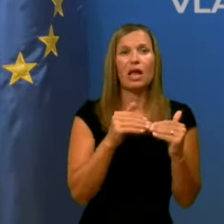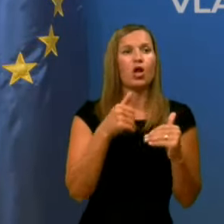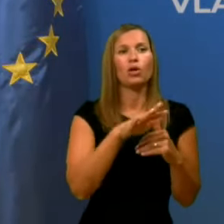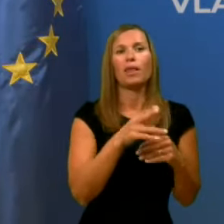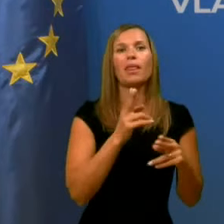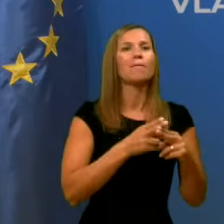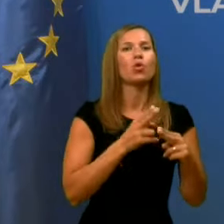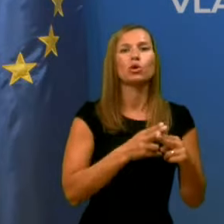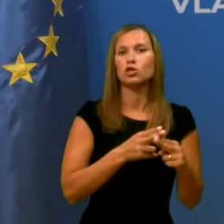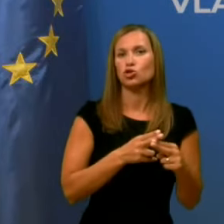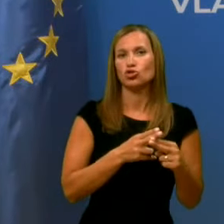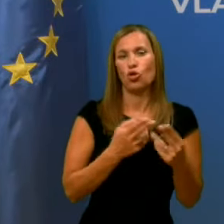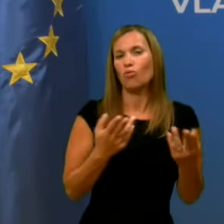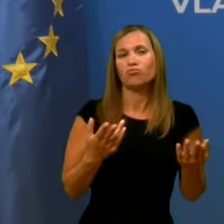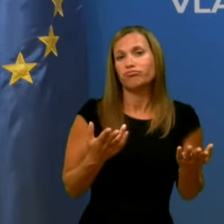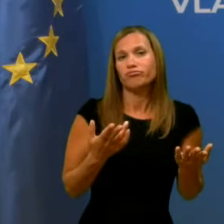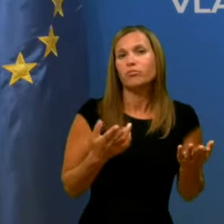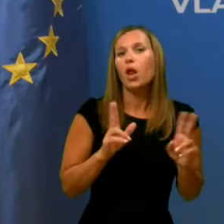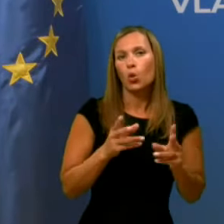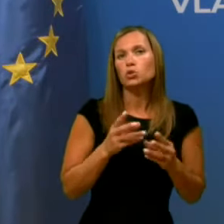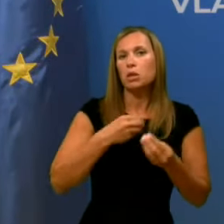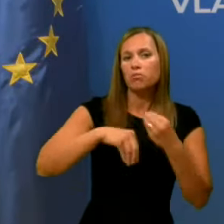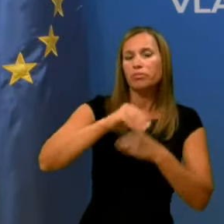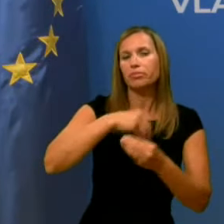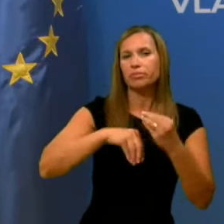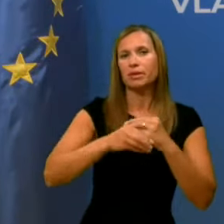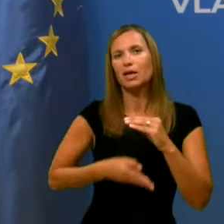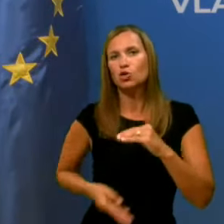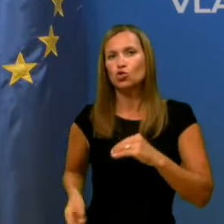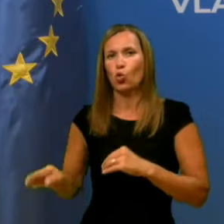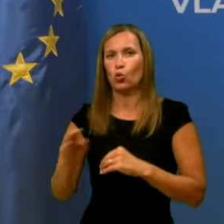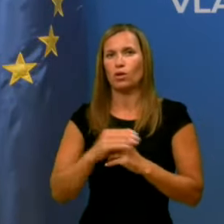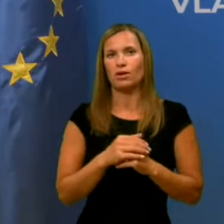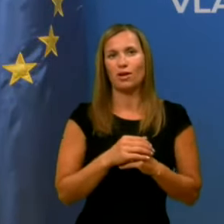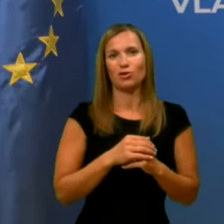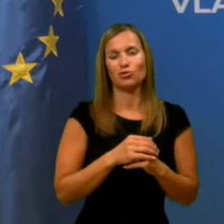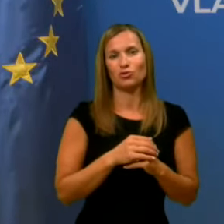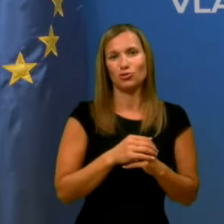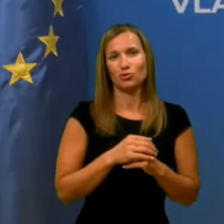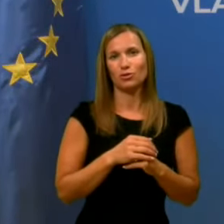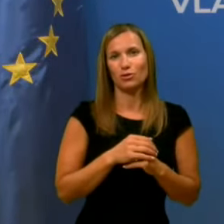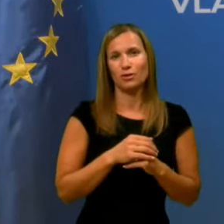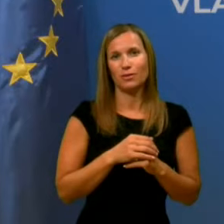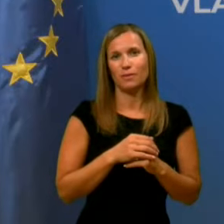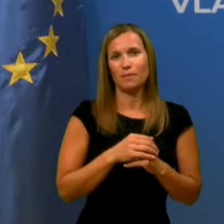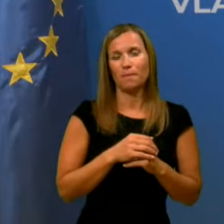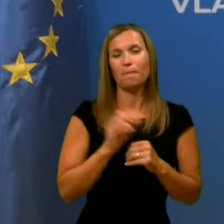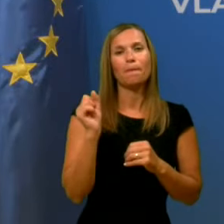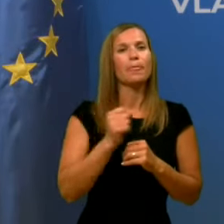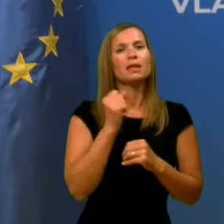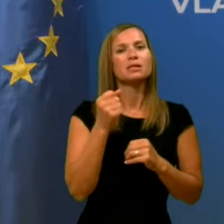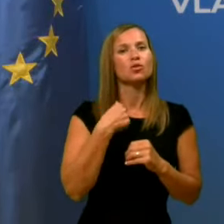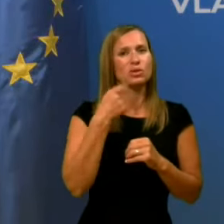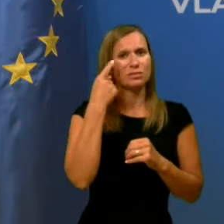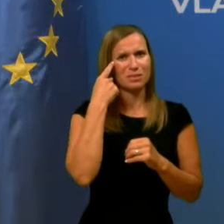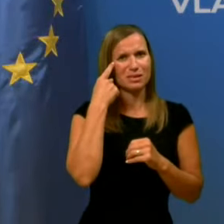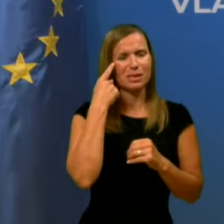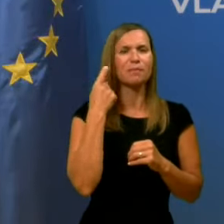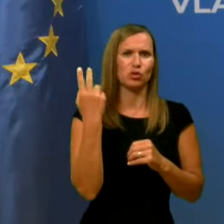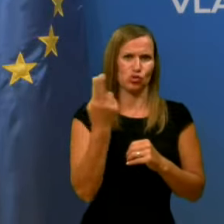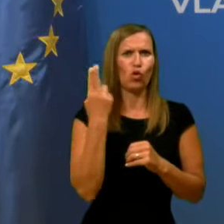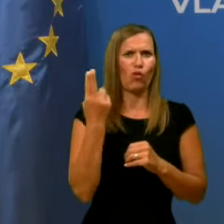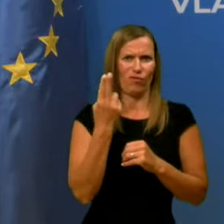Razlogov sveda, da se izogneš nečemu in da sprožaš sveda hude polemike, je lahko zelo veliko. In jaz mislim, da smo